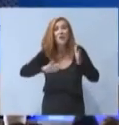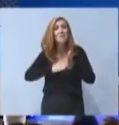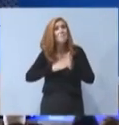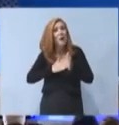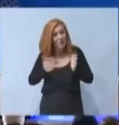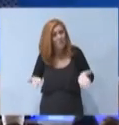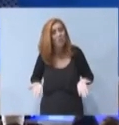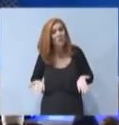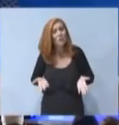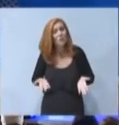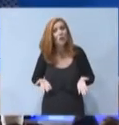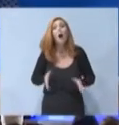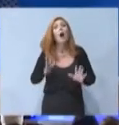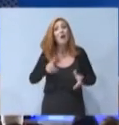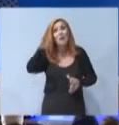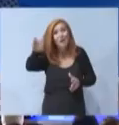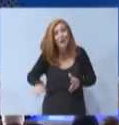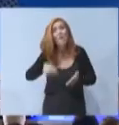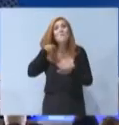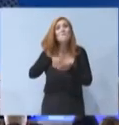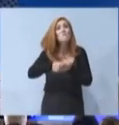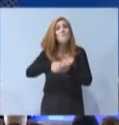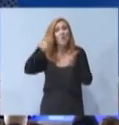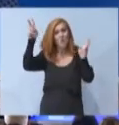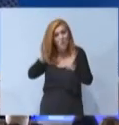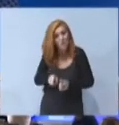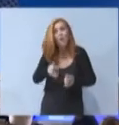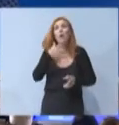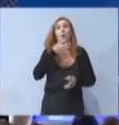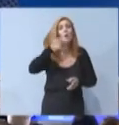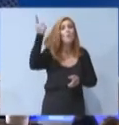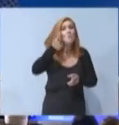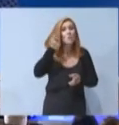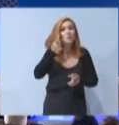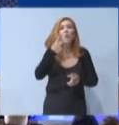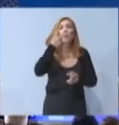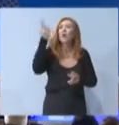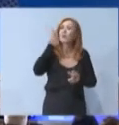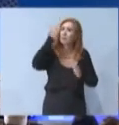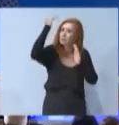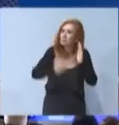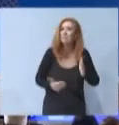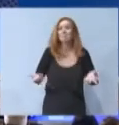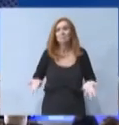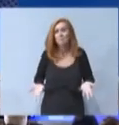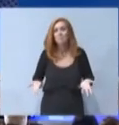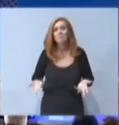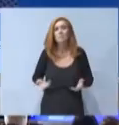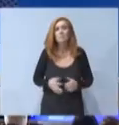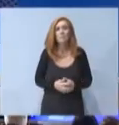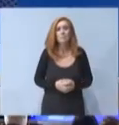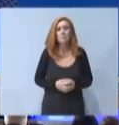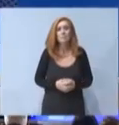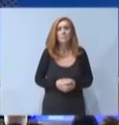μικρότερο φόρο, γιατί ο συντελεστής των επιχειρήσεων, όπως σας είπα, μειώνεται κατά δύο μονάδες. Επικαλούμε τα επίσημα